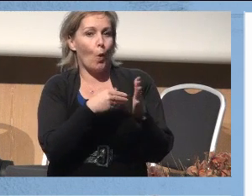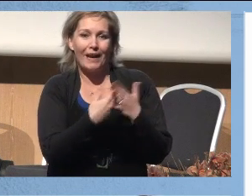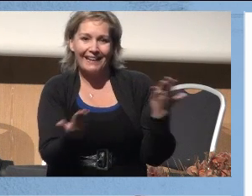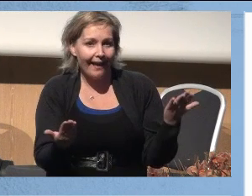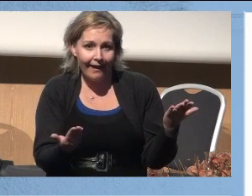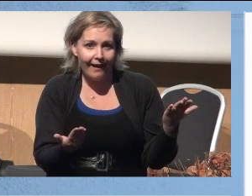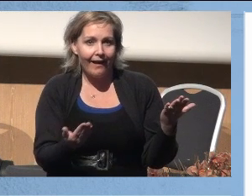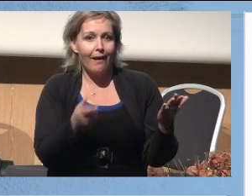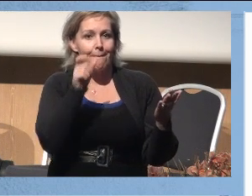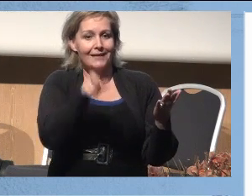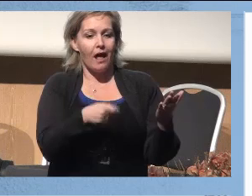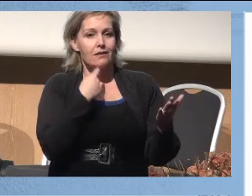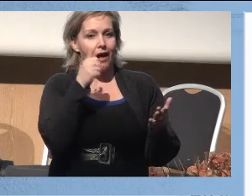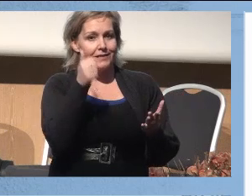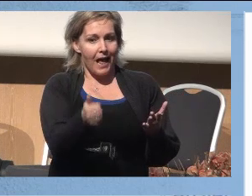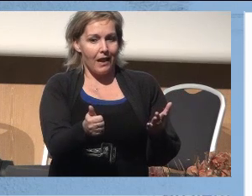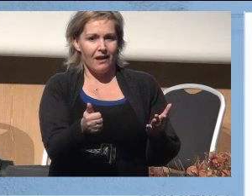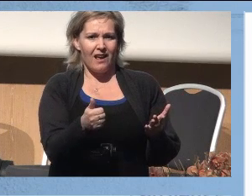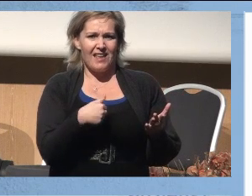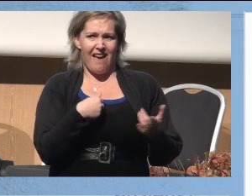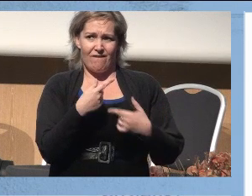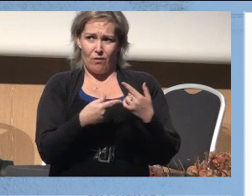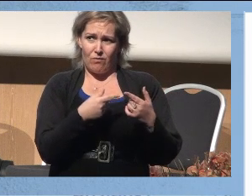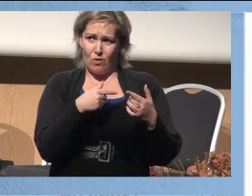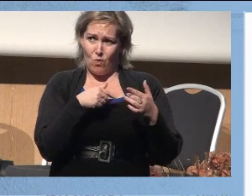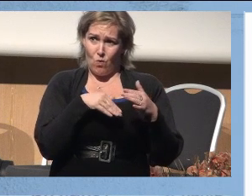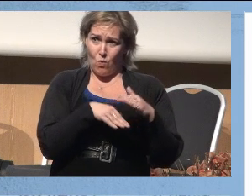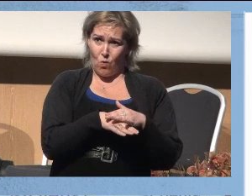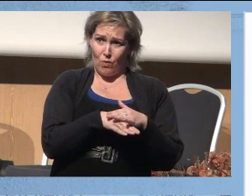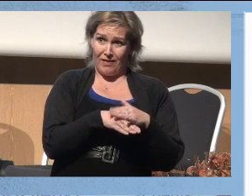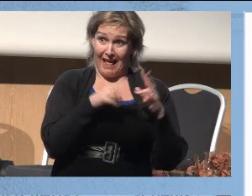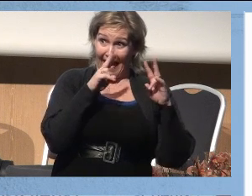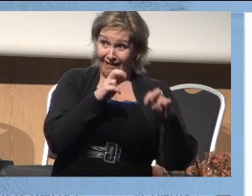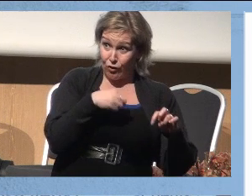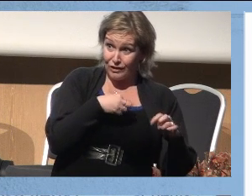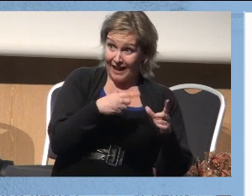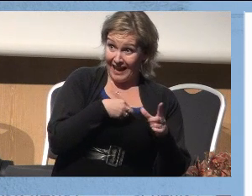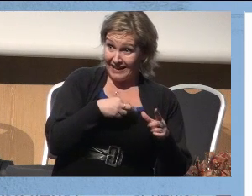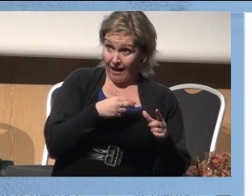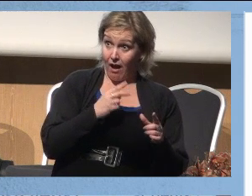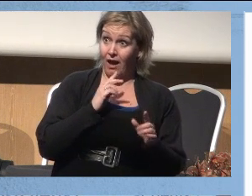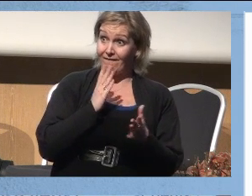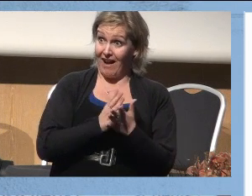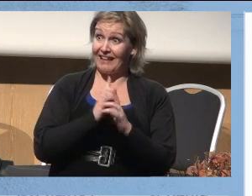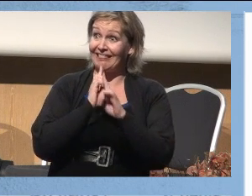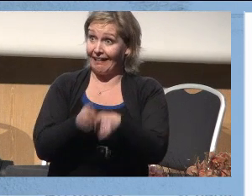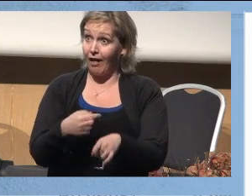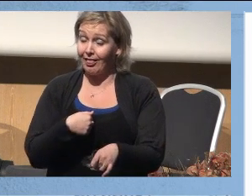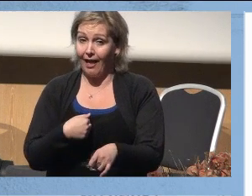Eller som en pasient sa det, er jeg fortsatt under etterforskning, eller er det reist tiltale?